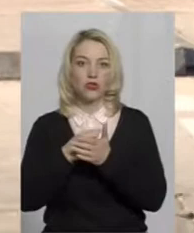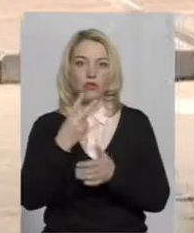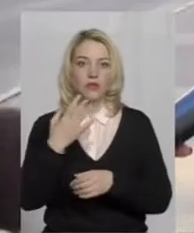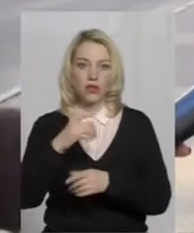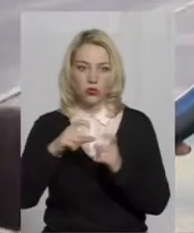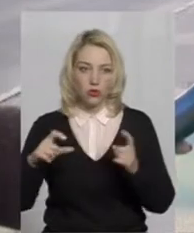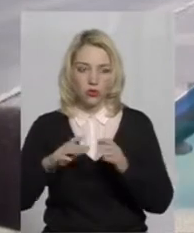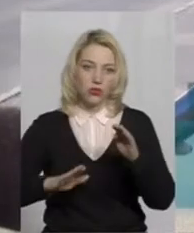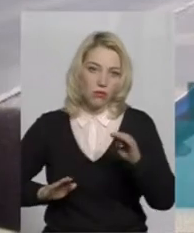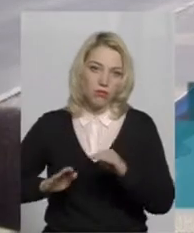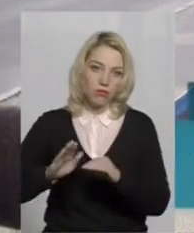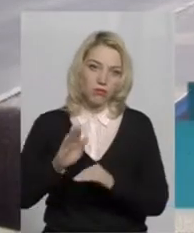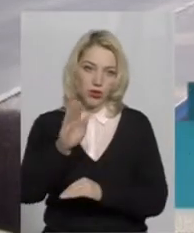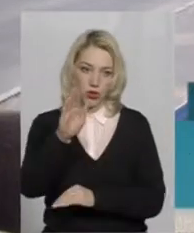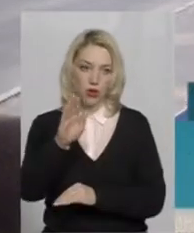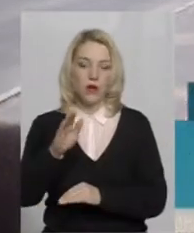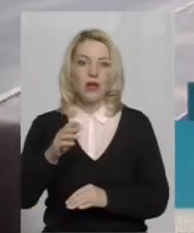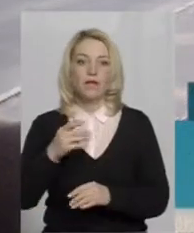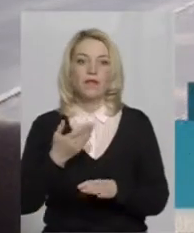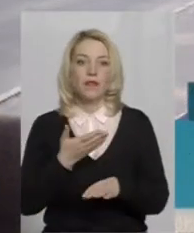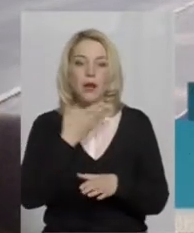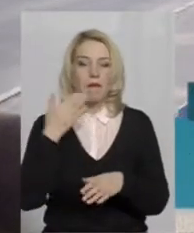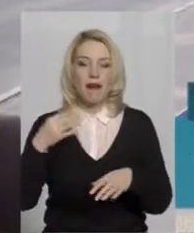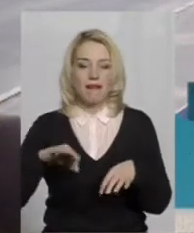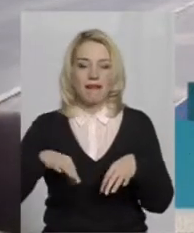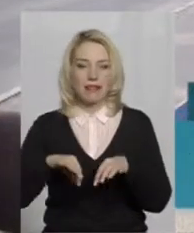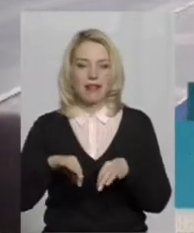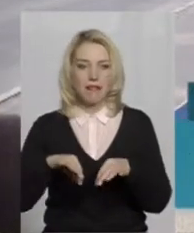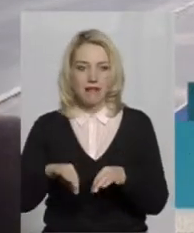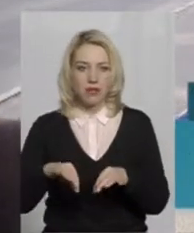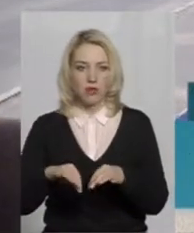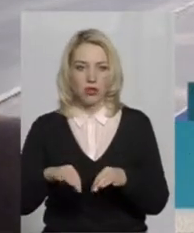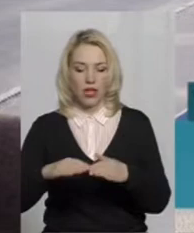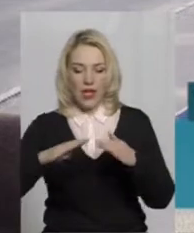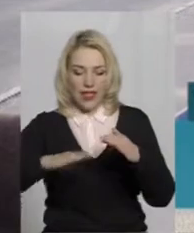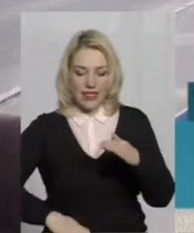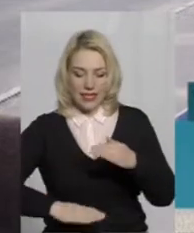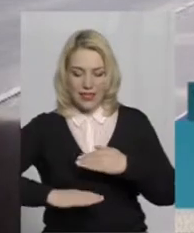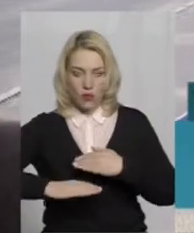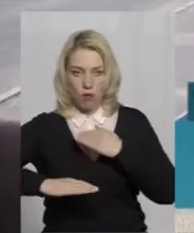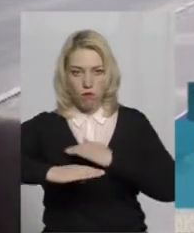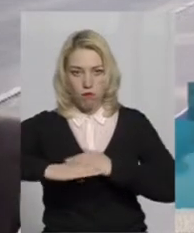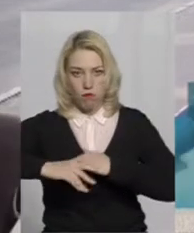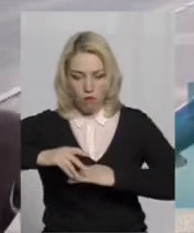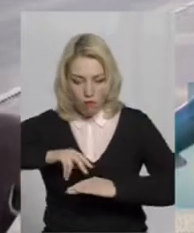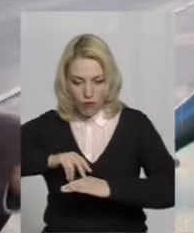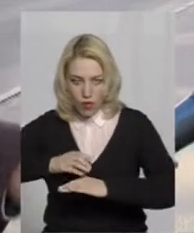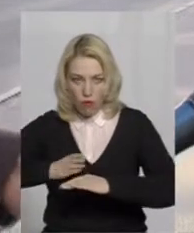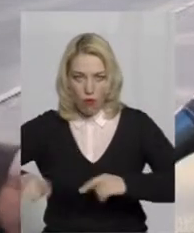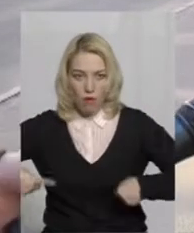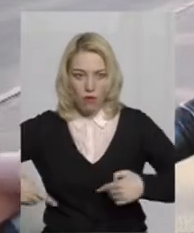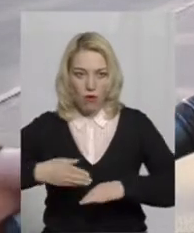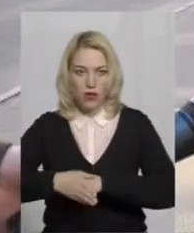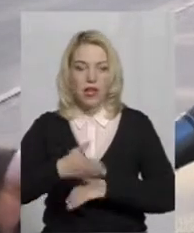«Крутий підйом». Нема транспорту громадського такого, низькопольного в достатній кількості. Раз, є в нас, звичайно, в городі таксі